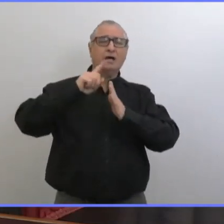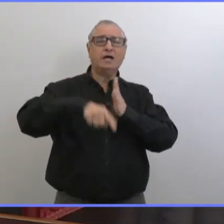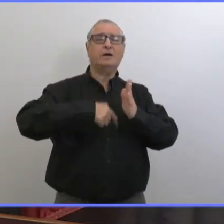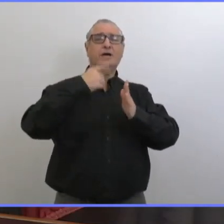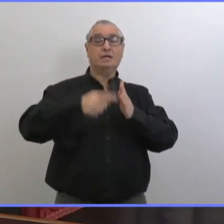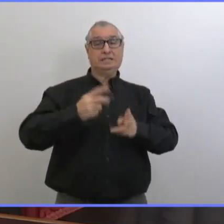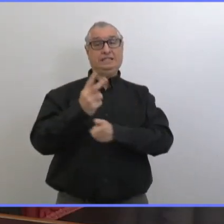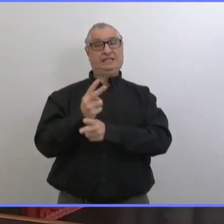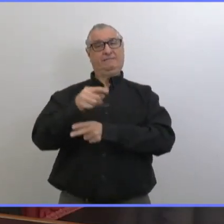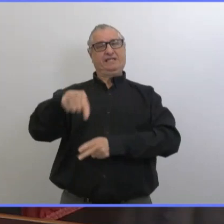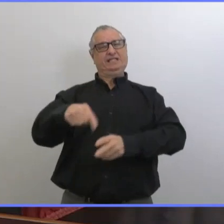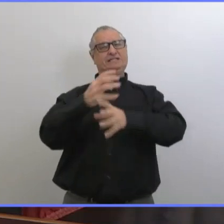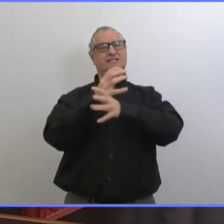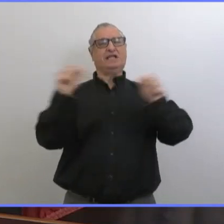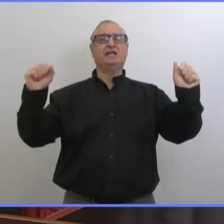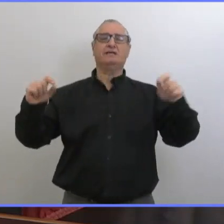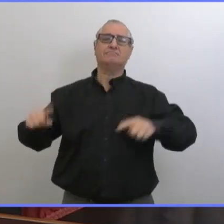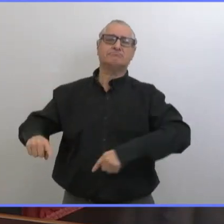pandémie.